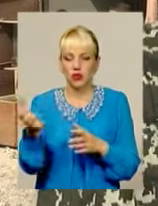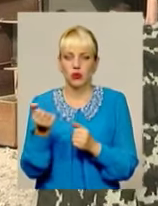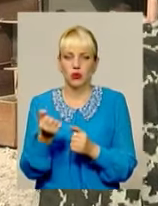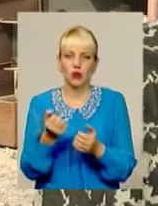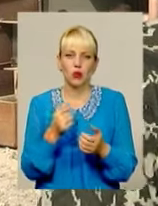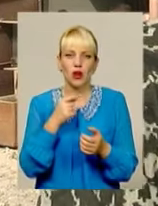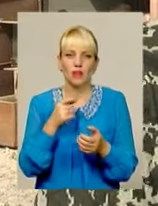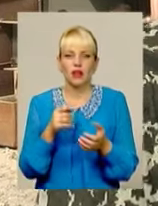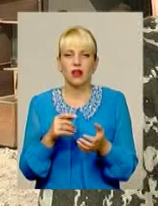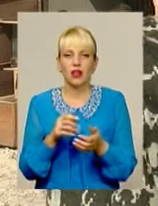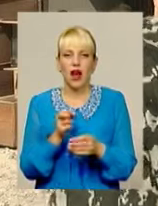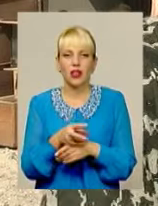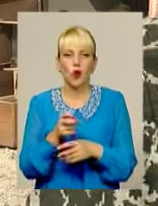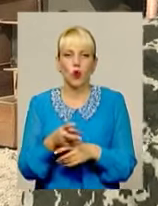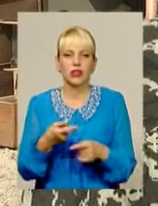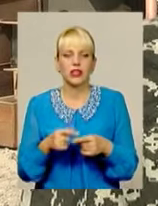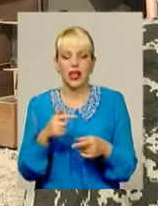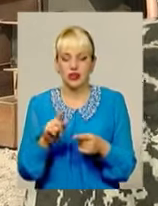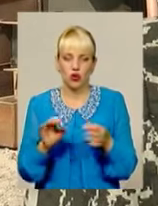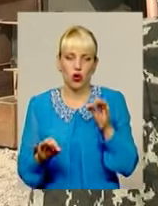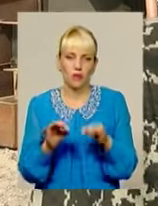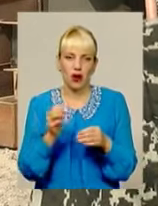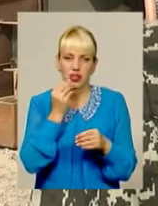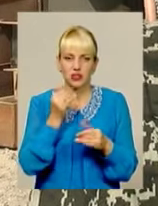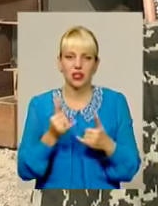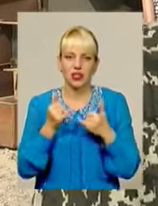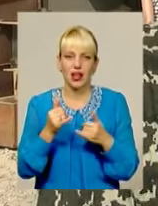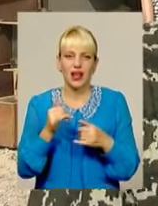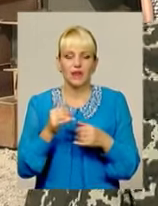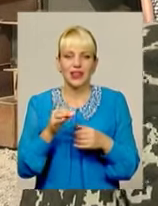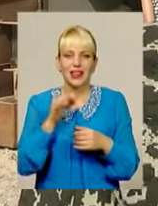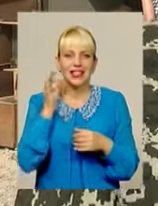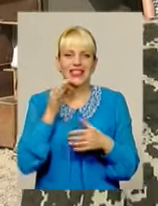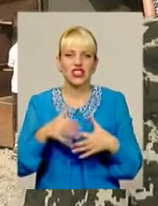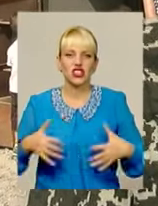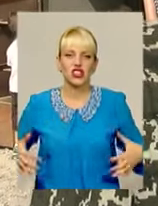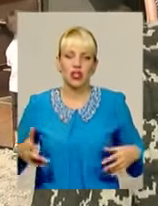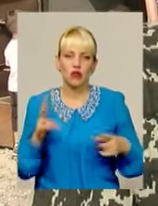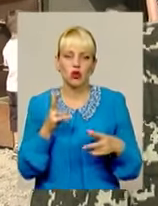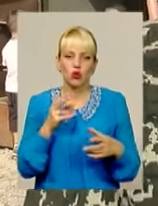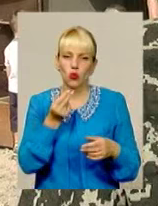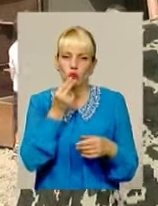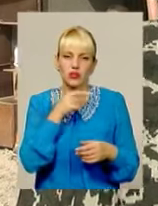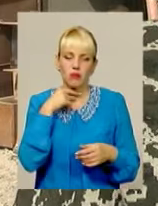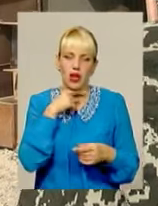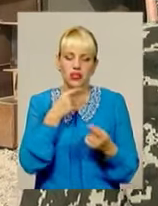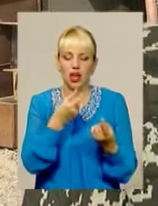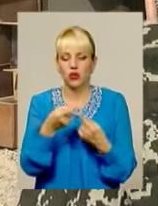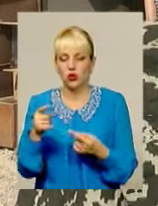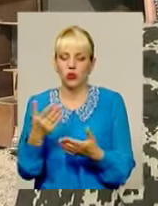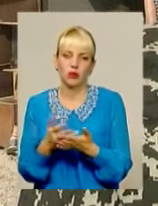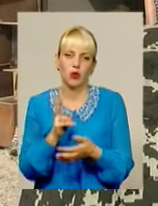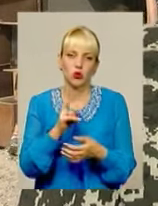вполне нормальний раціон для хищених, які питаються мясом. Для остальних животних, які іншими продуктами,